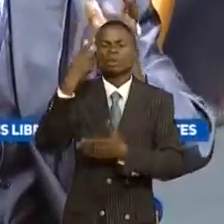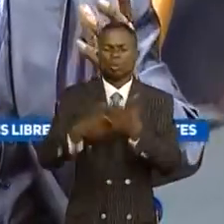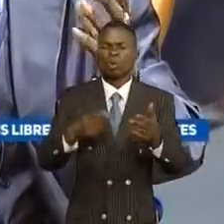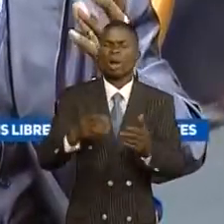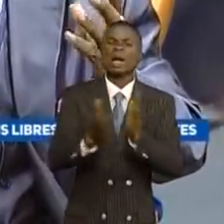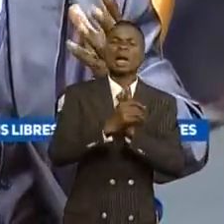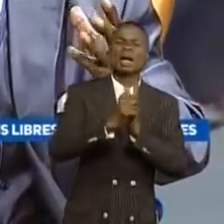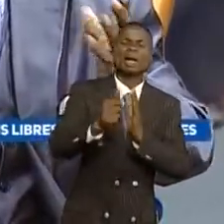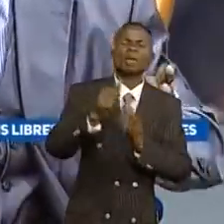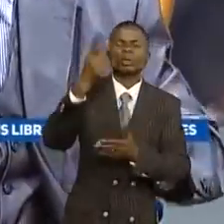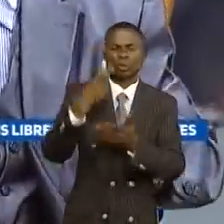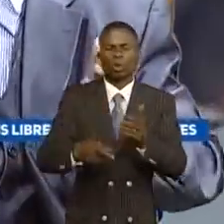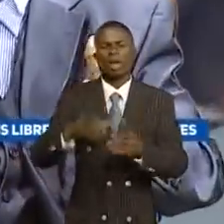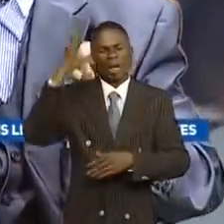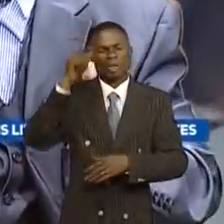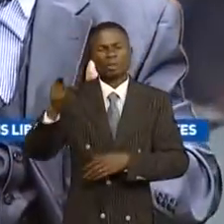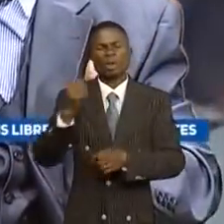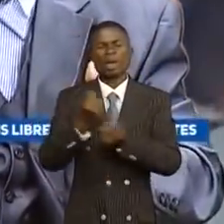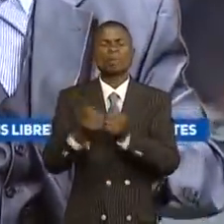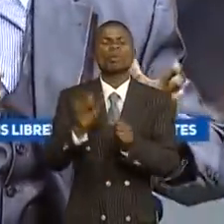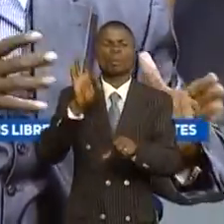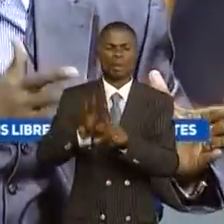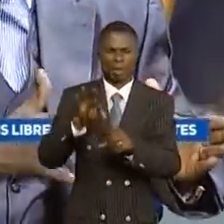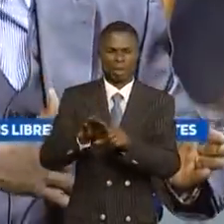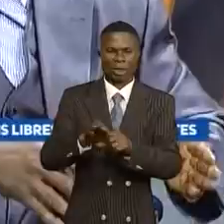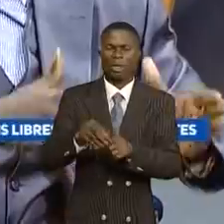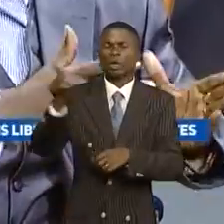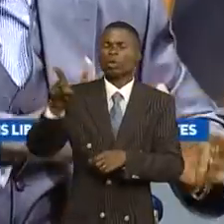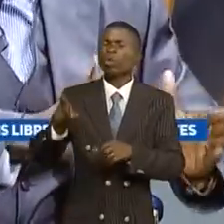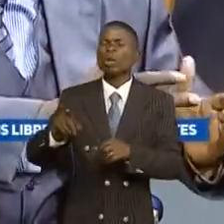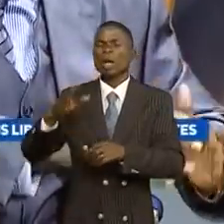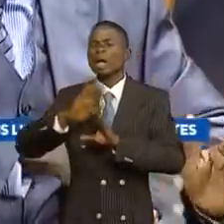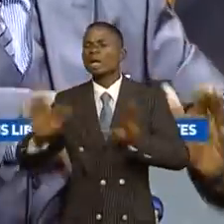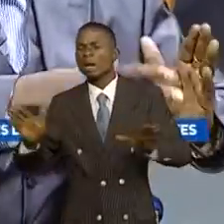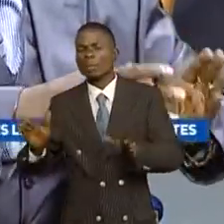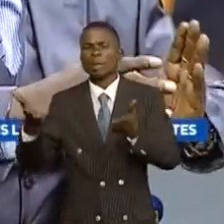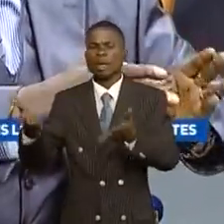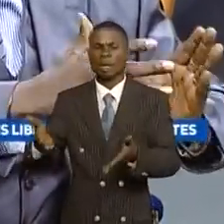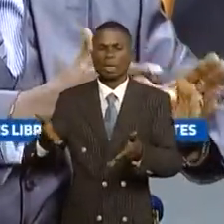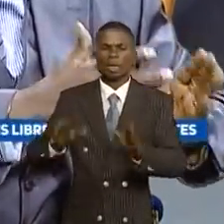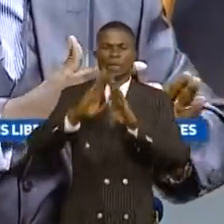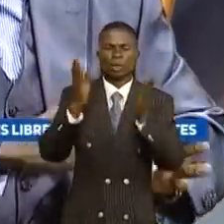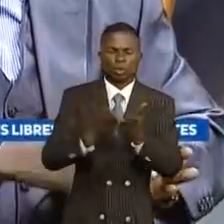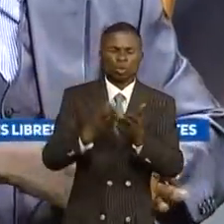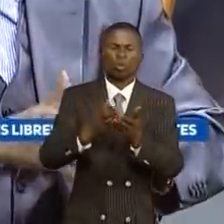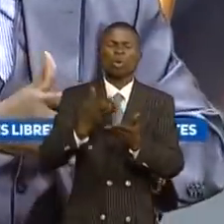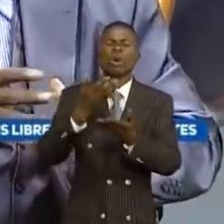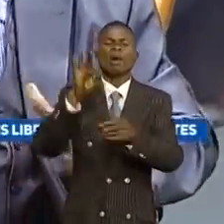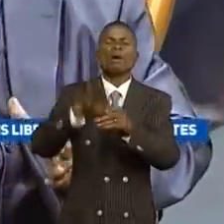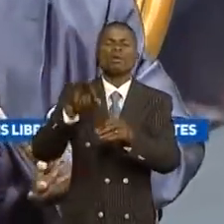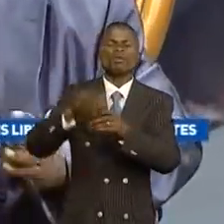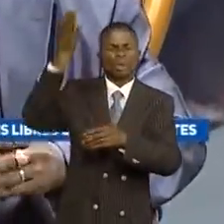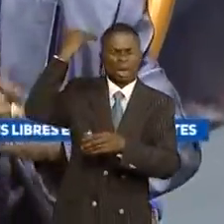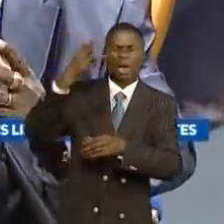expérience en matière électorale ? Est-ce que ce monsieur a suivi sur le terrain tous les trois cycles électoraux des